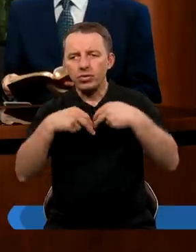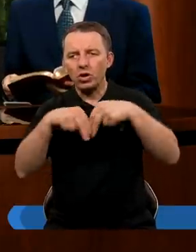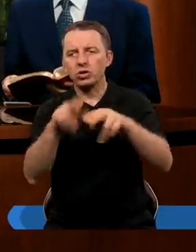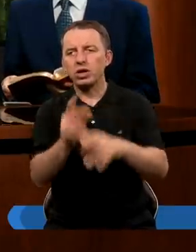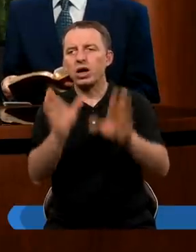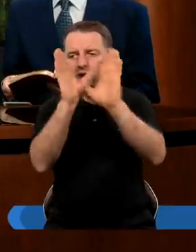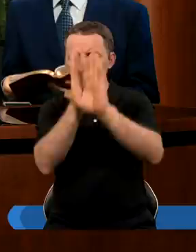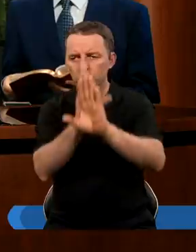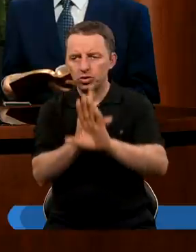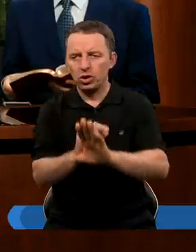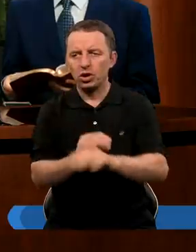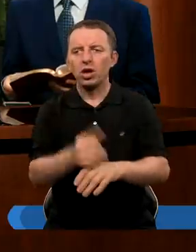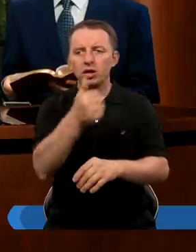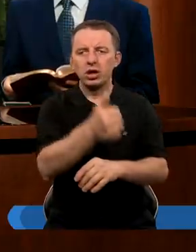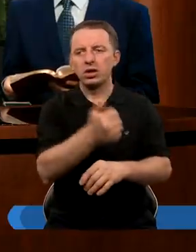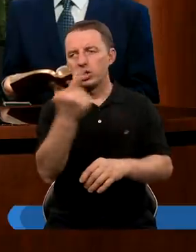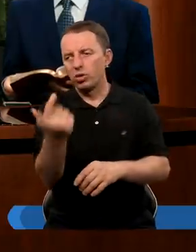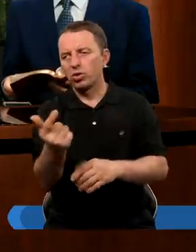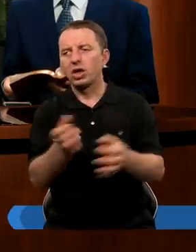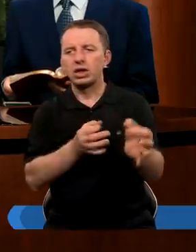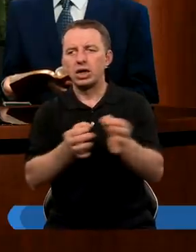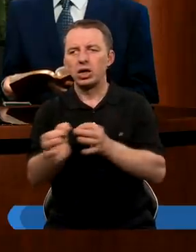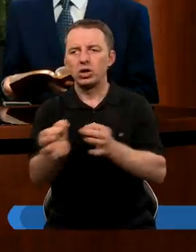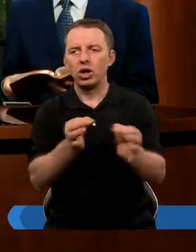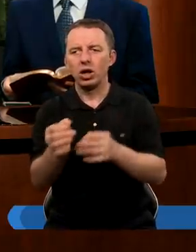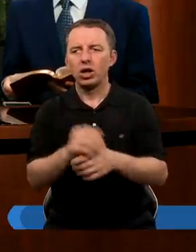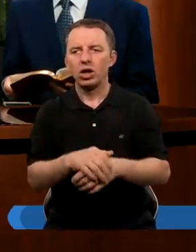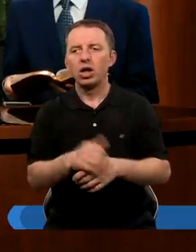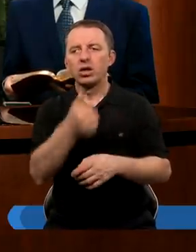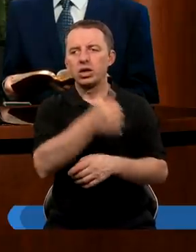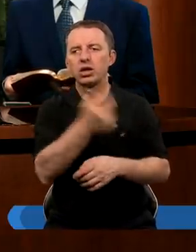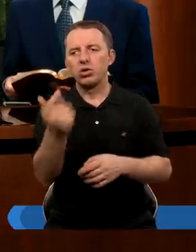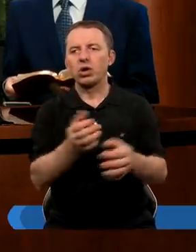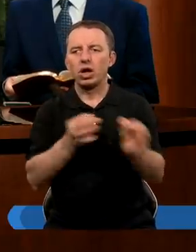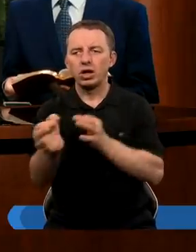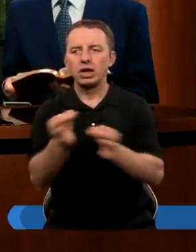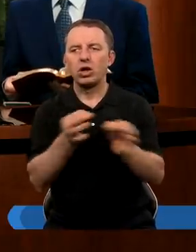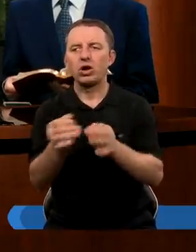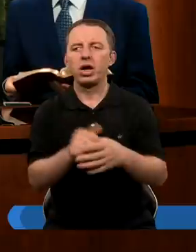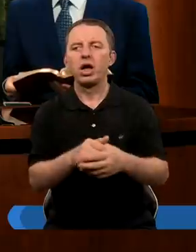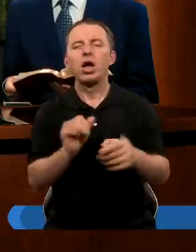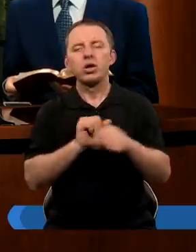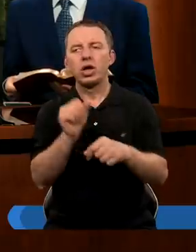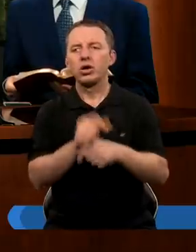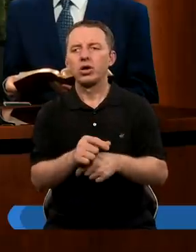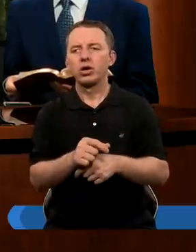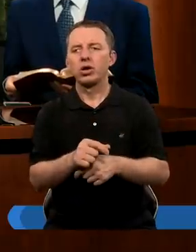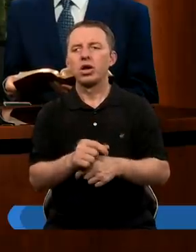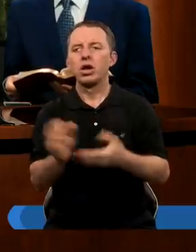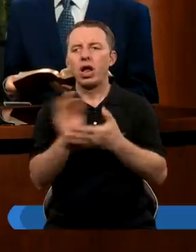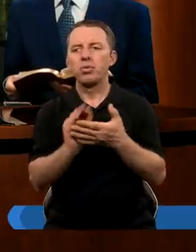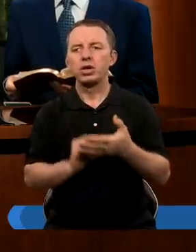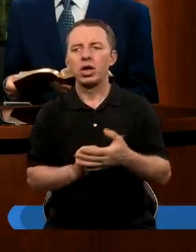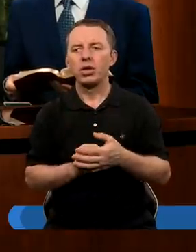Oddania czci w jednej i drugiej historii? Przede wszystkim w jednej i drugiej historii jest siłą